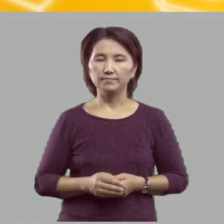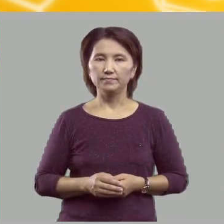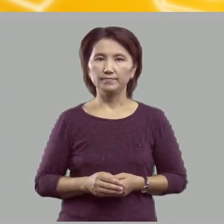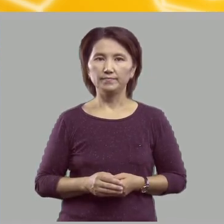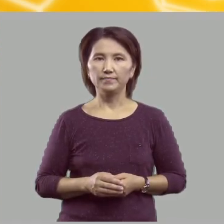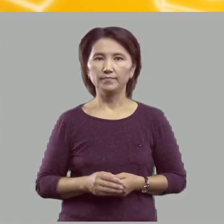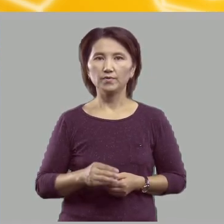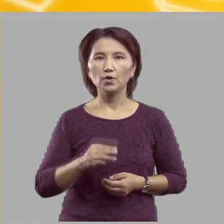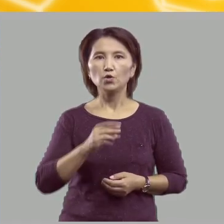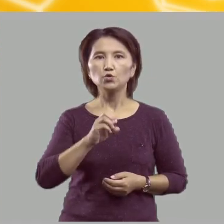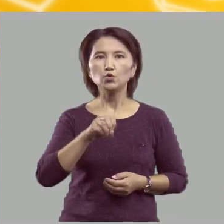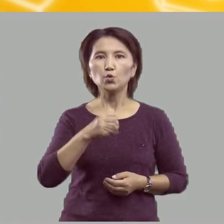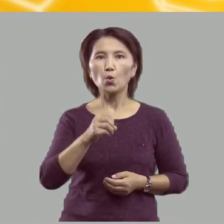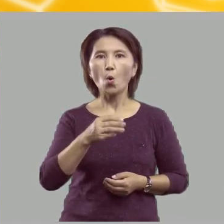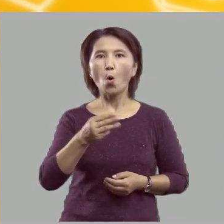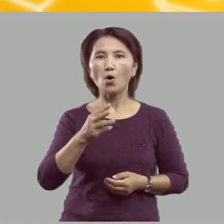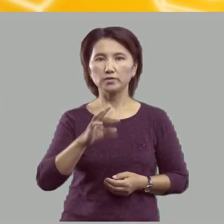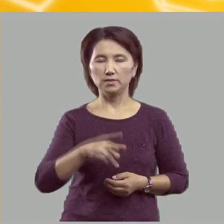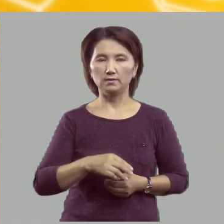Тётя.